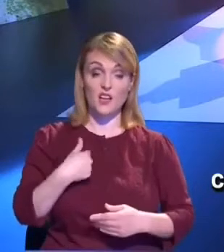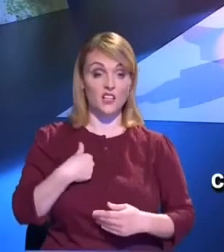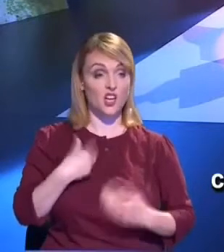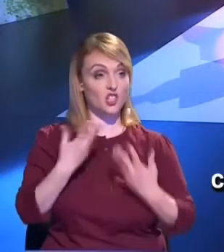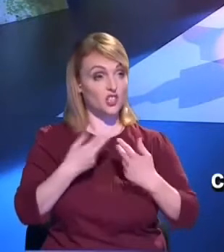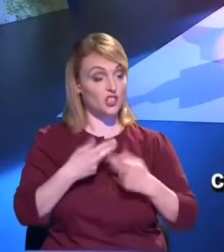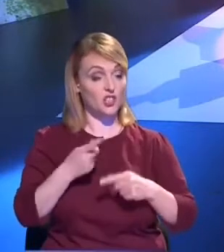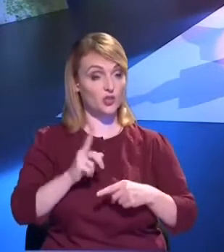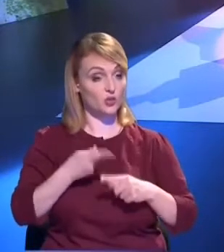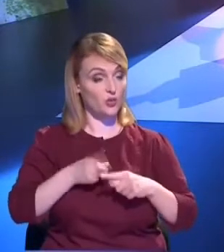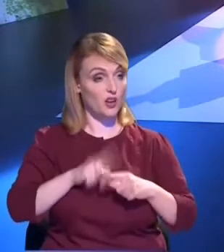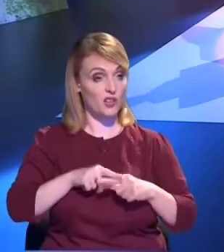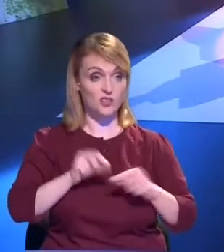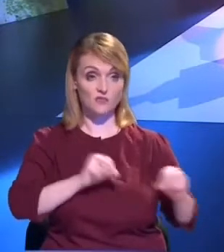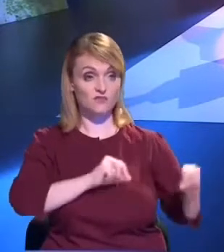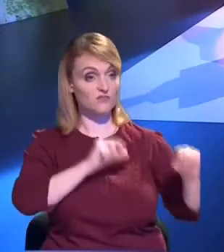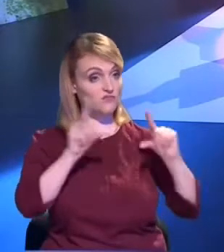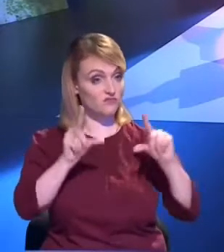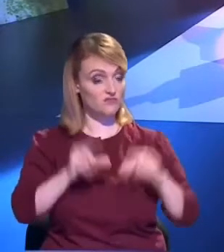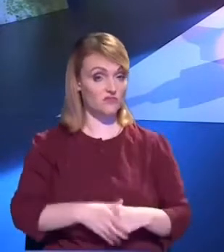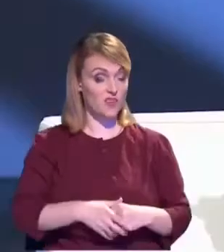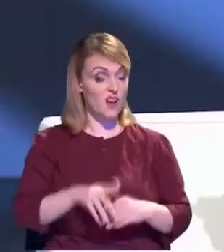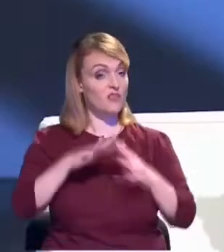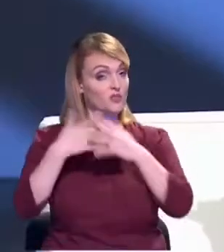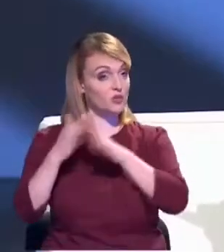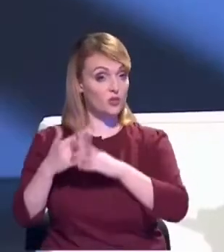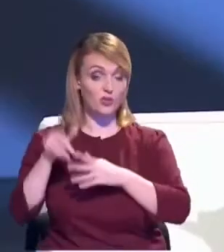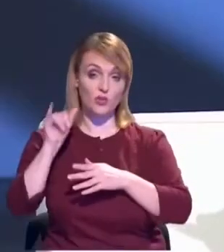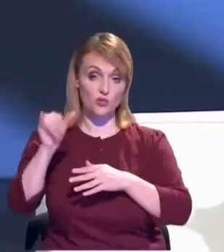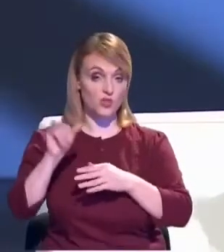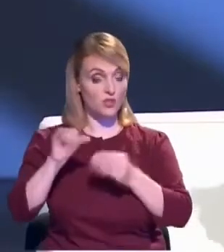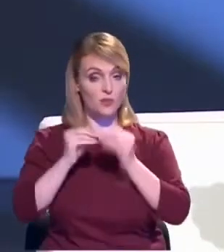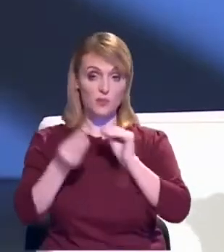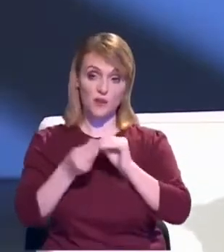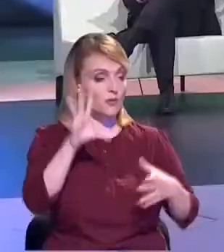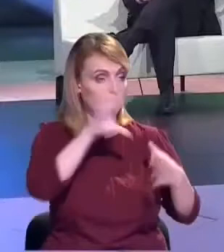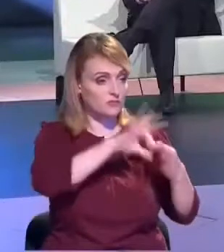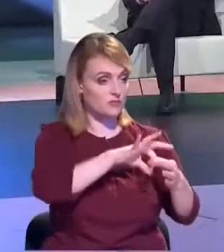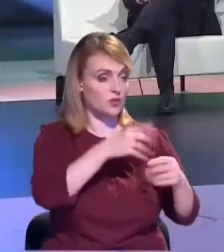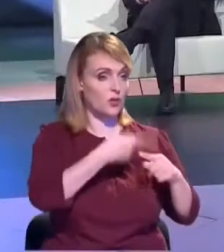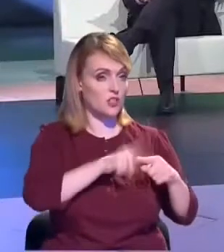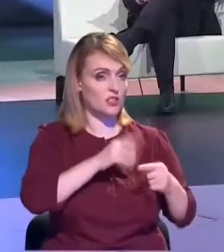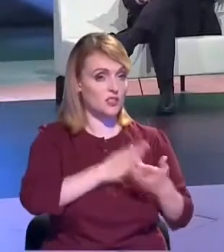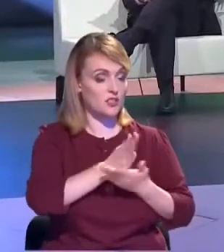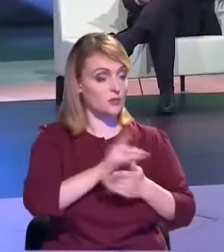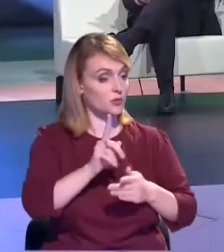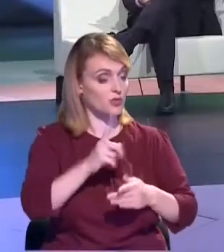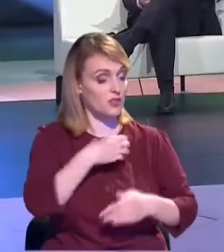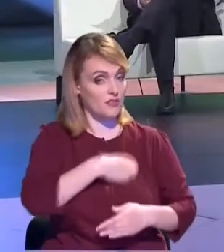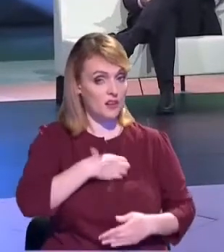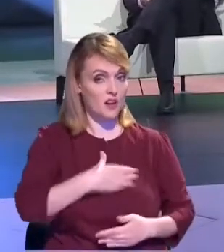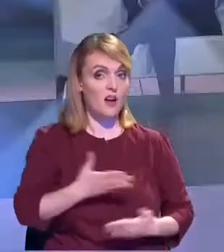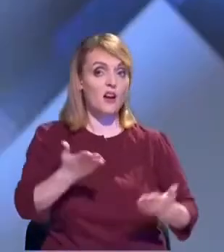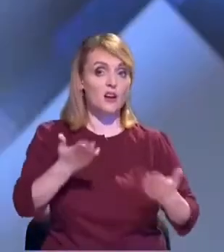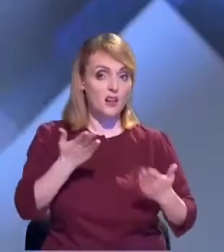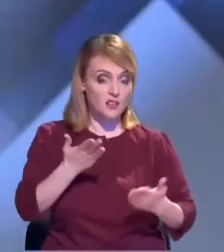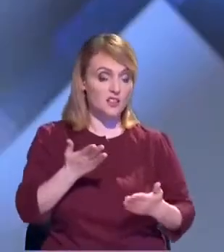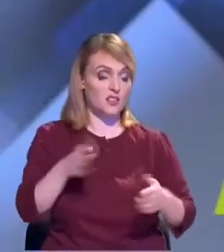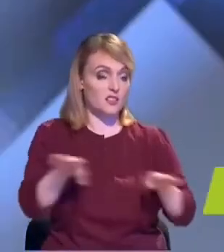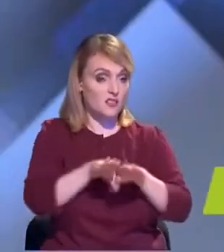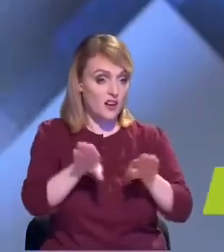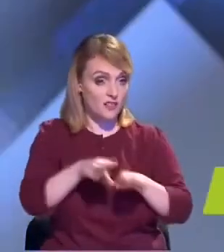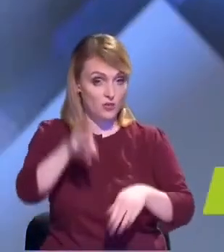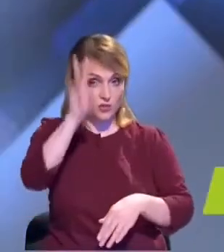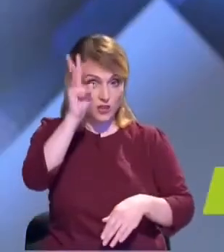relativ mic. Domnule Camerzan, ce părere aveți dumneavoastră despre această chestiune și cum ne adaptăm? Sigur, aportat la salariile care